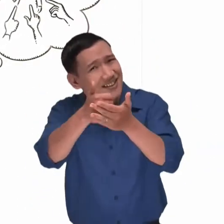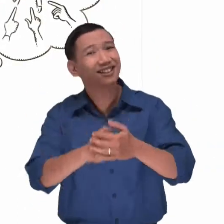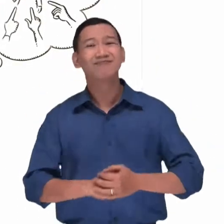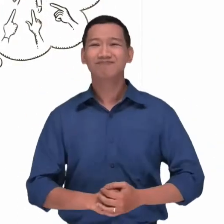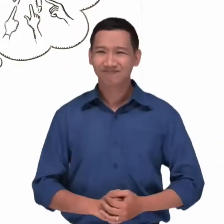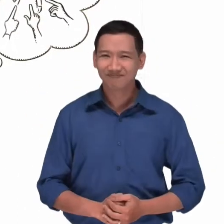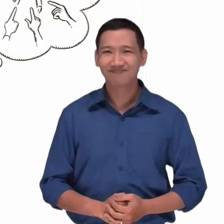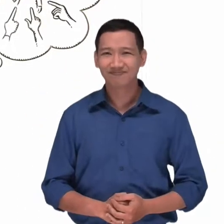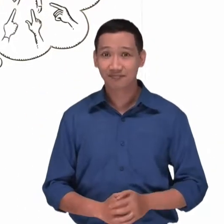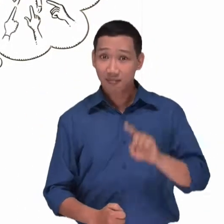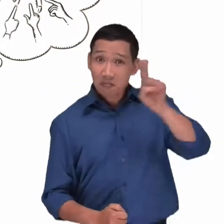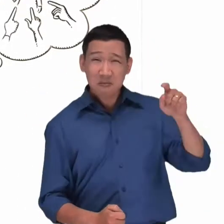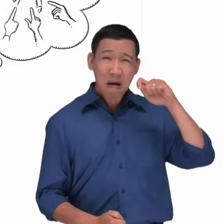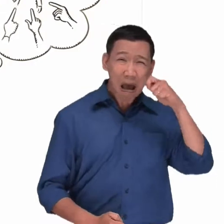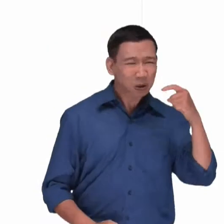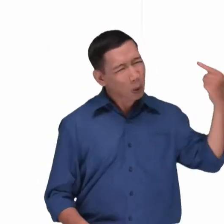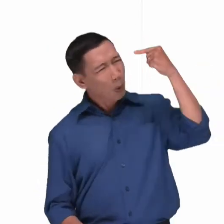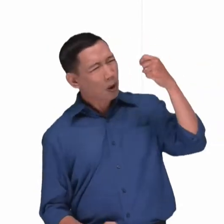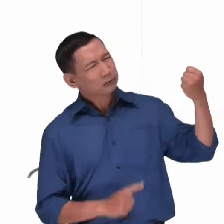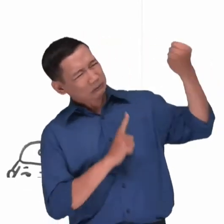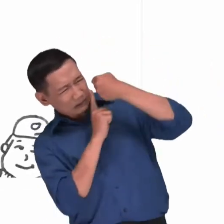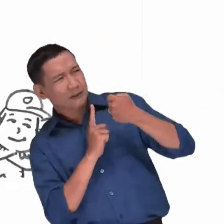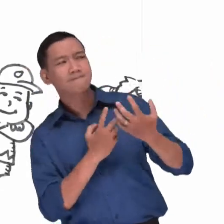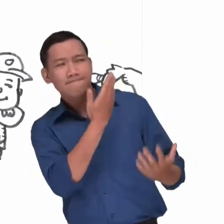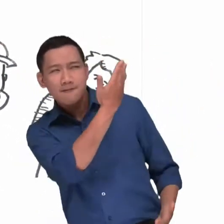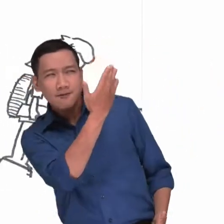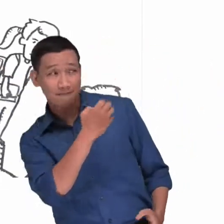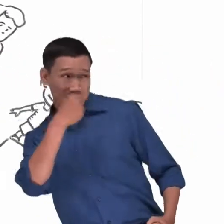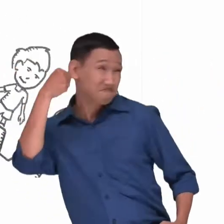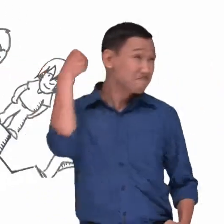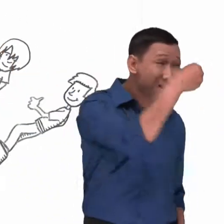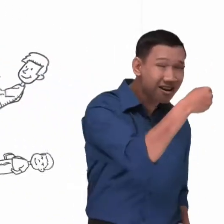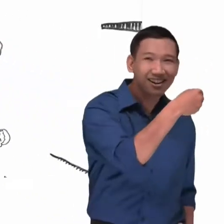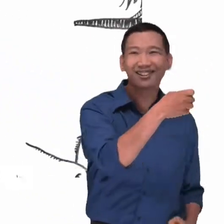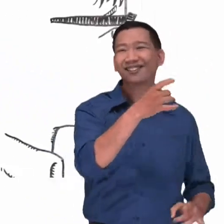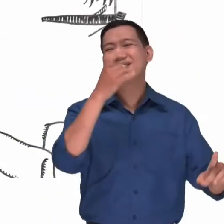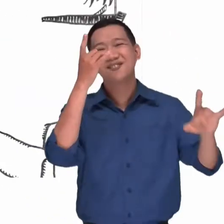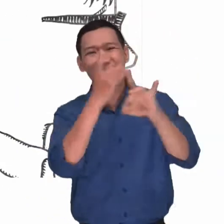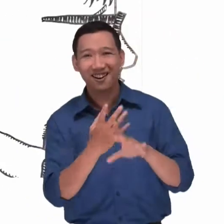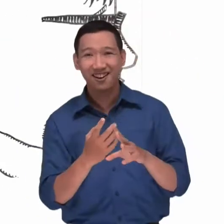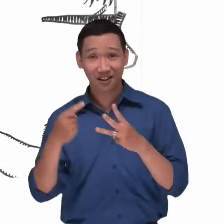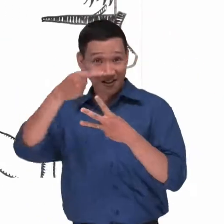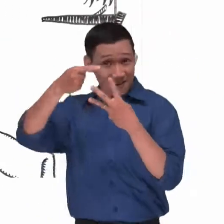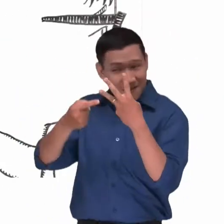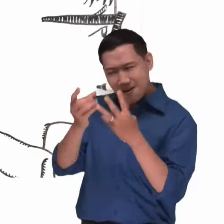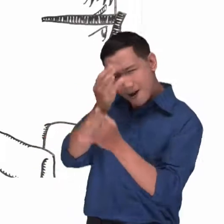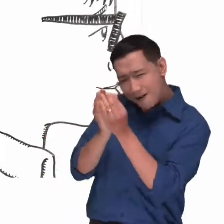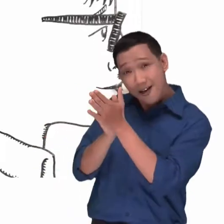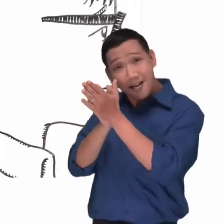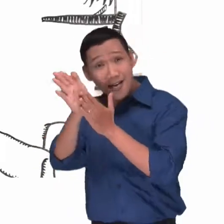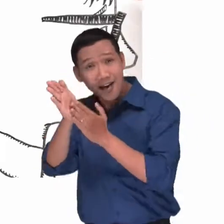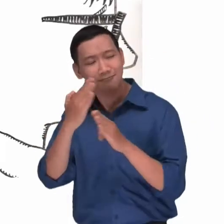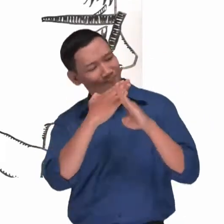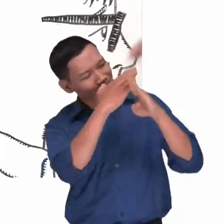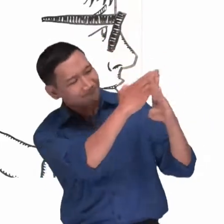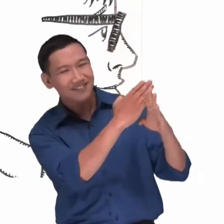Bạn cũng không nên tự đối phó một mình Đúng là không dễ Nhưng có thể thành công Bạn có thể đánh bài